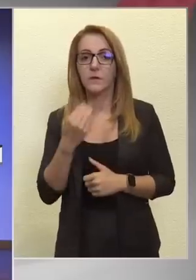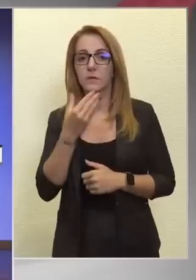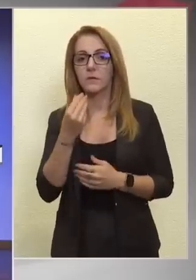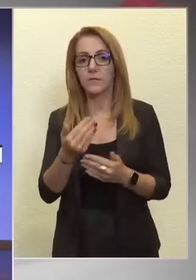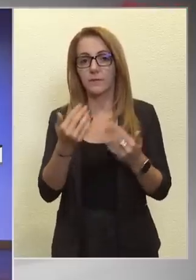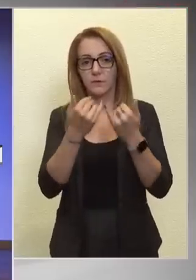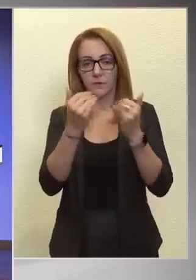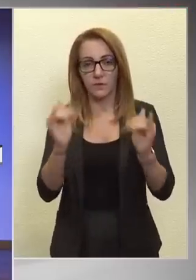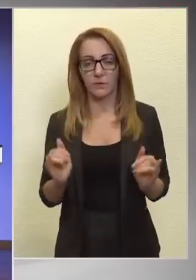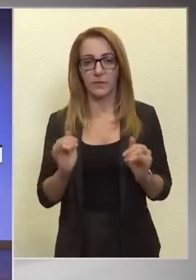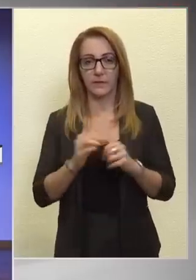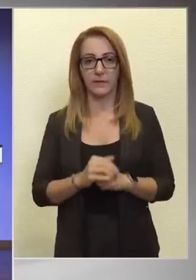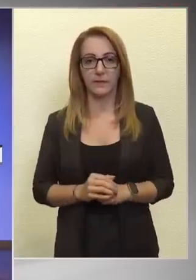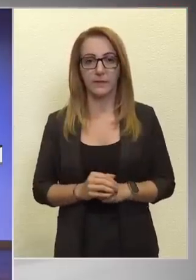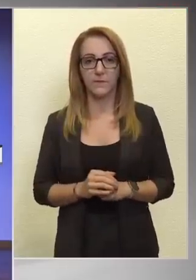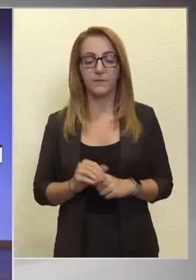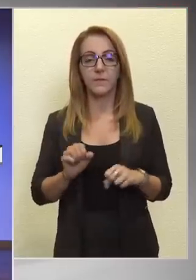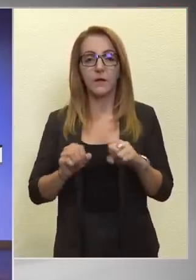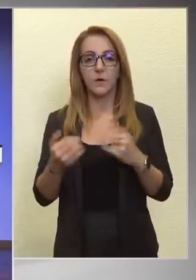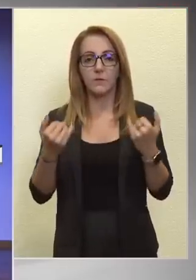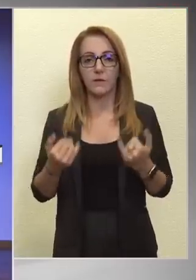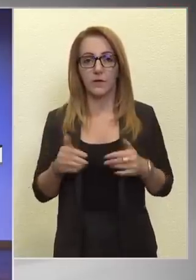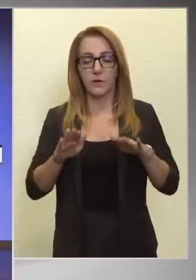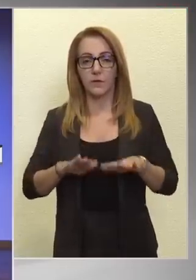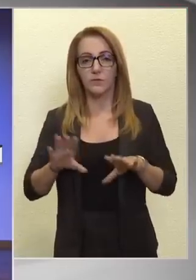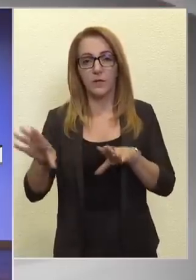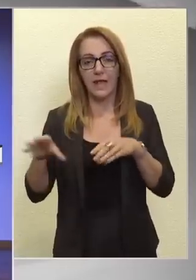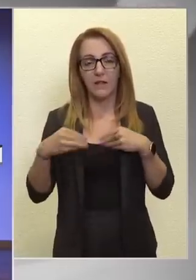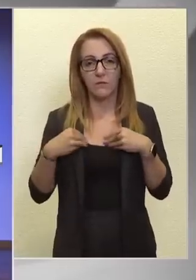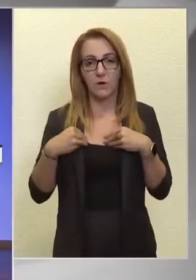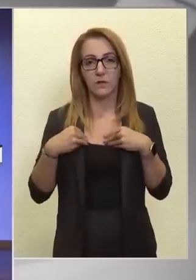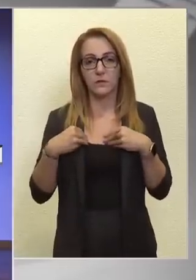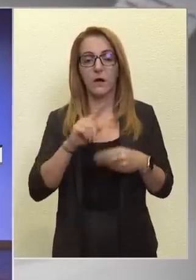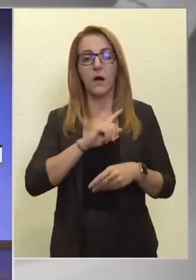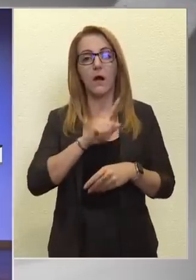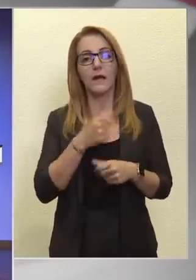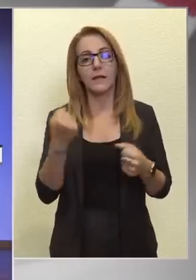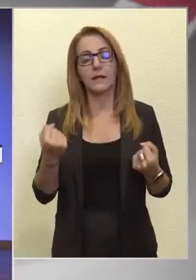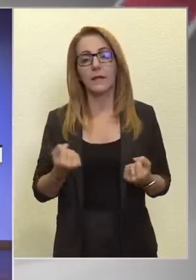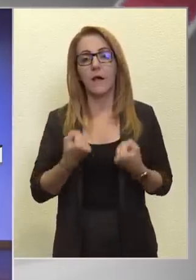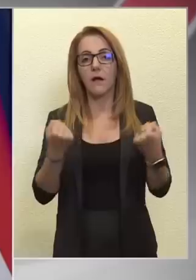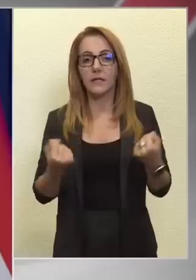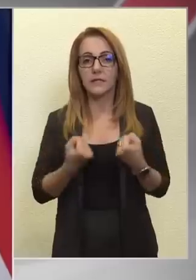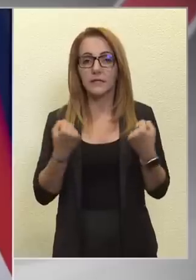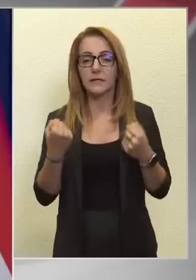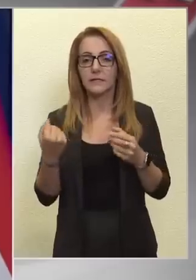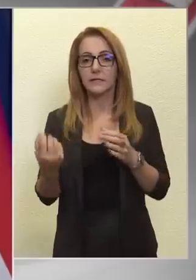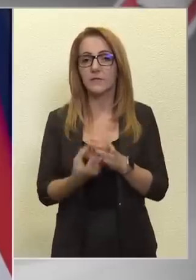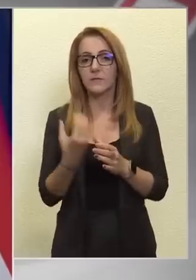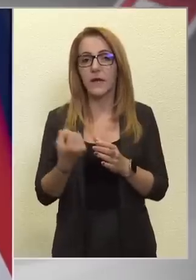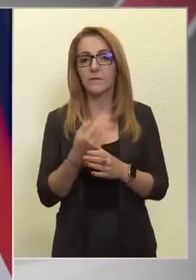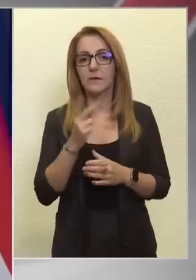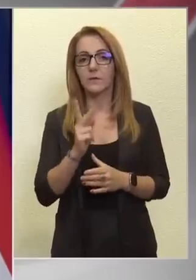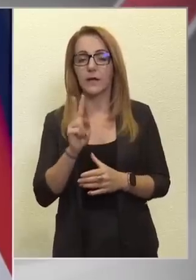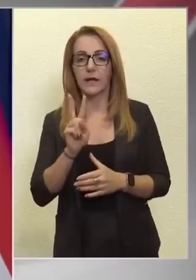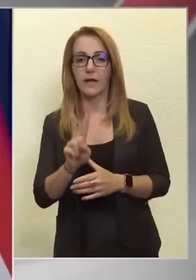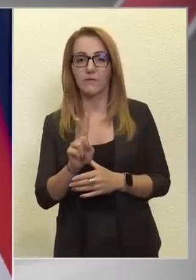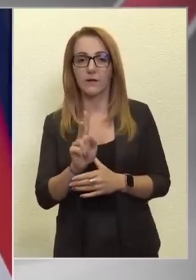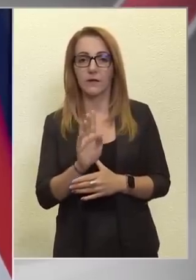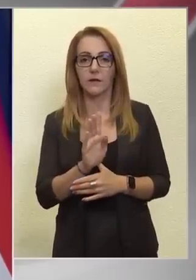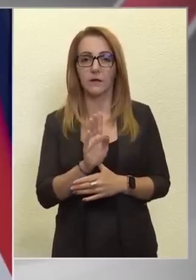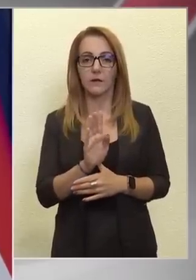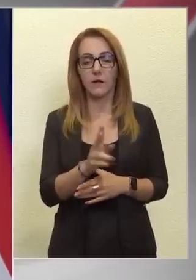szépen, üdvözlök mindenkit. A kormány mai ülésén elfogadta az energiaintenzív termelő KKV-kat segítő